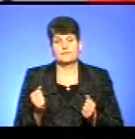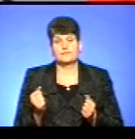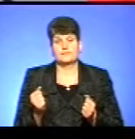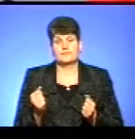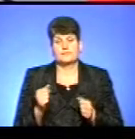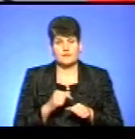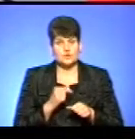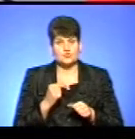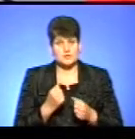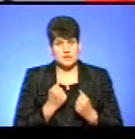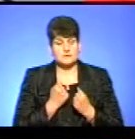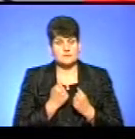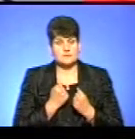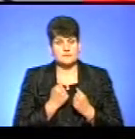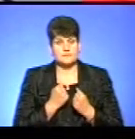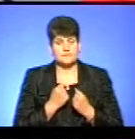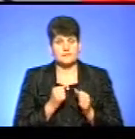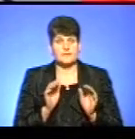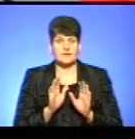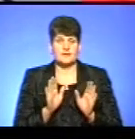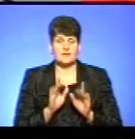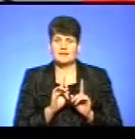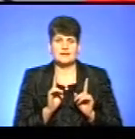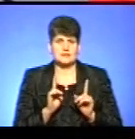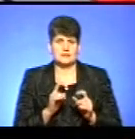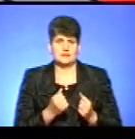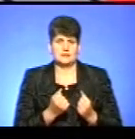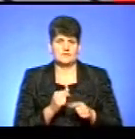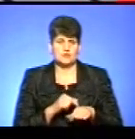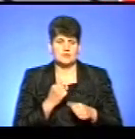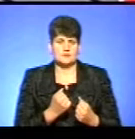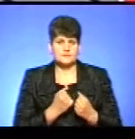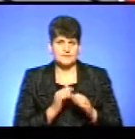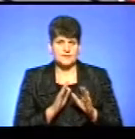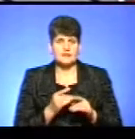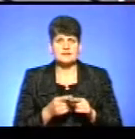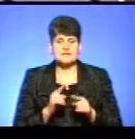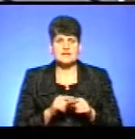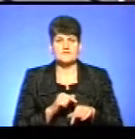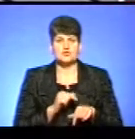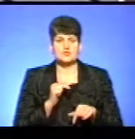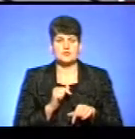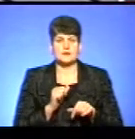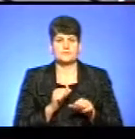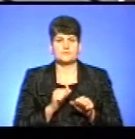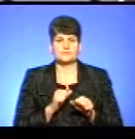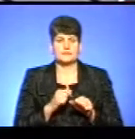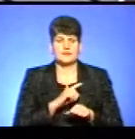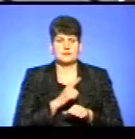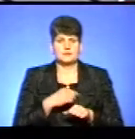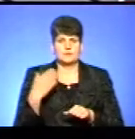Відчуття абсолютної безпеки? Не тільки відчуття абсолютної безпеки, а це відчуття плеча, це відчуття